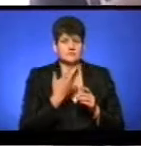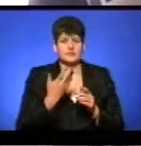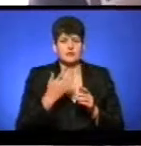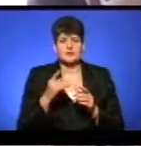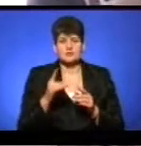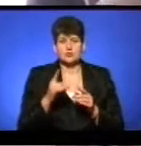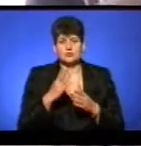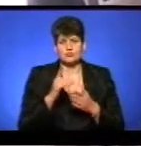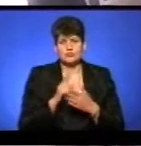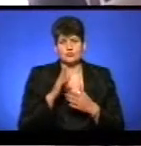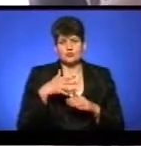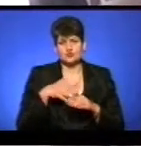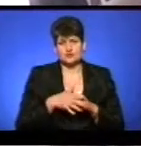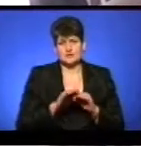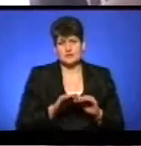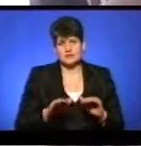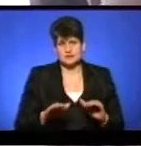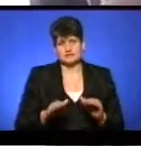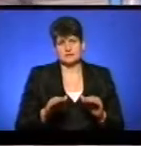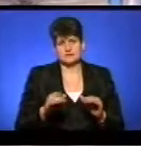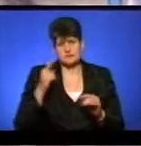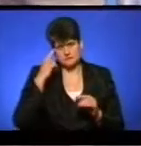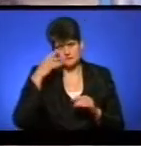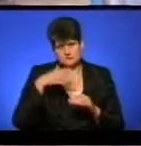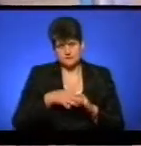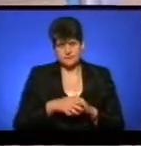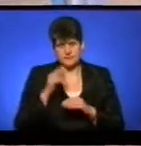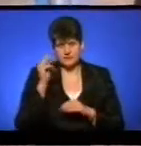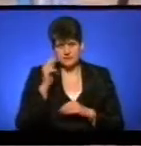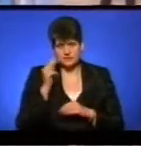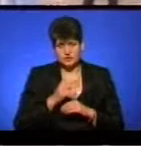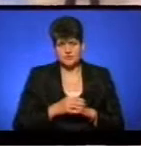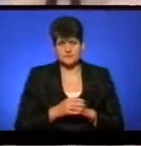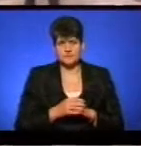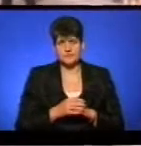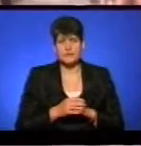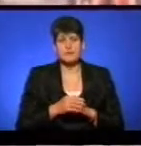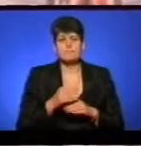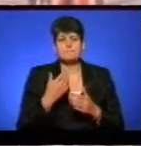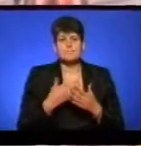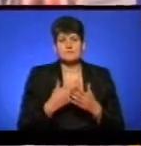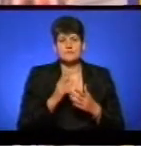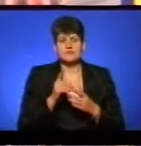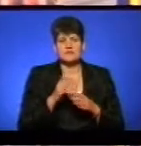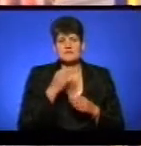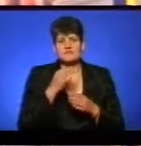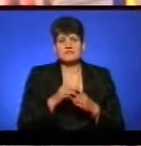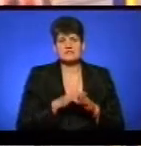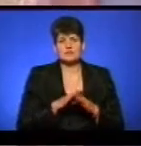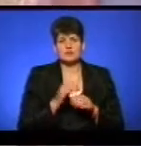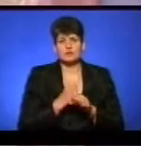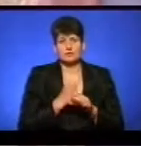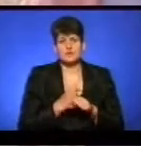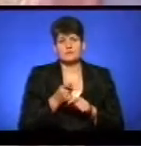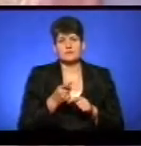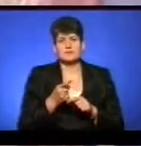би бути зрозумілий для учнів і доступний для їхнього вивчення. Буде презентація, на сьогодні буде звіт за виконану роботи. Ми півтора року працюємо з проєктом